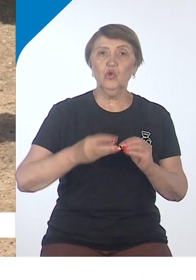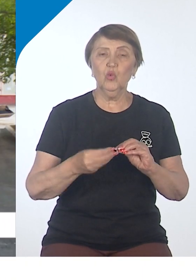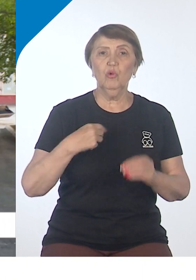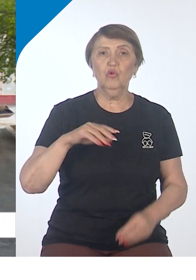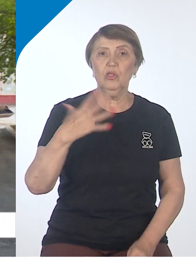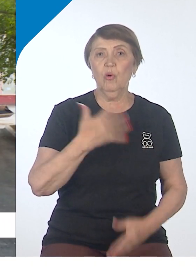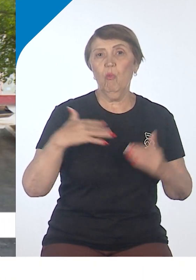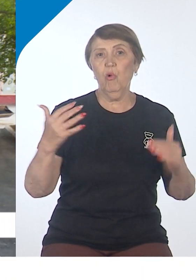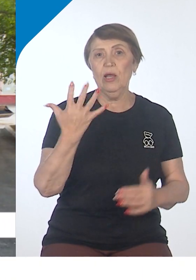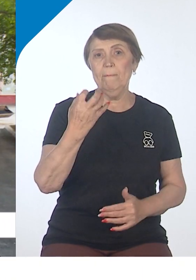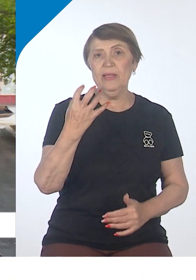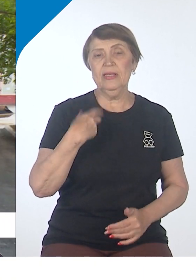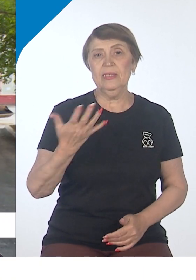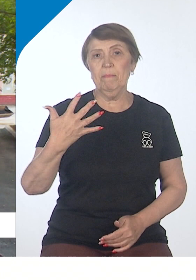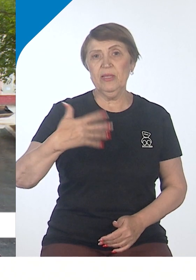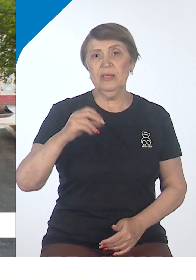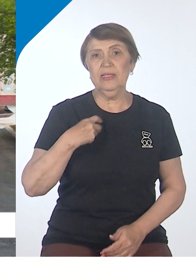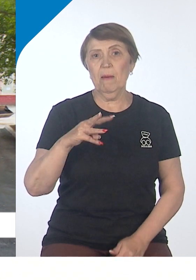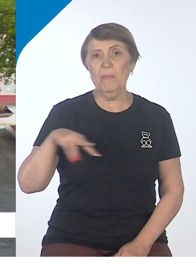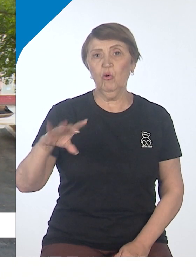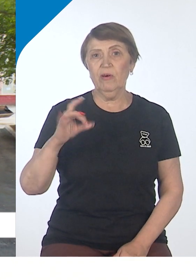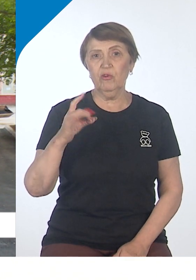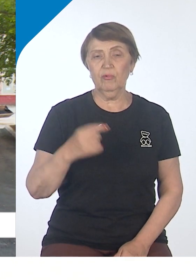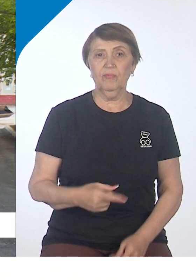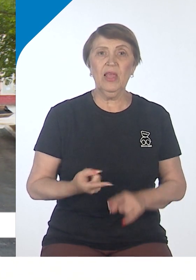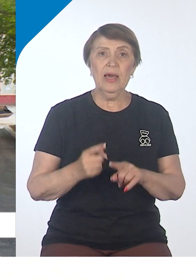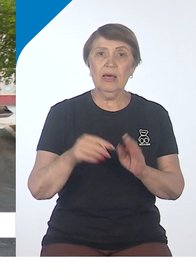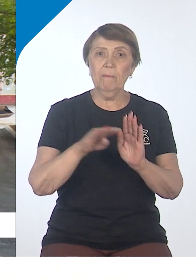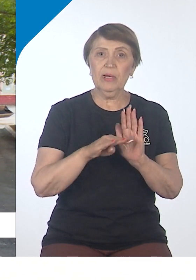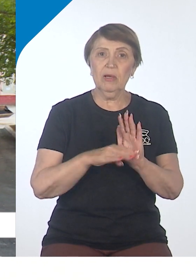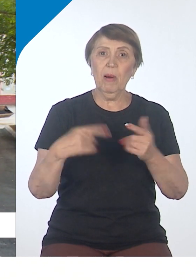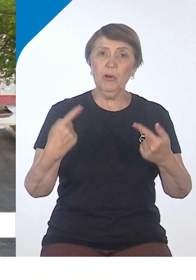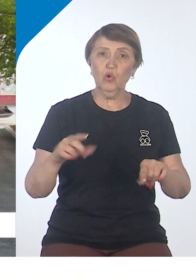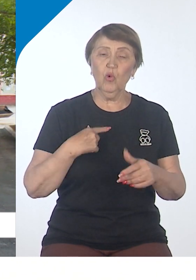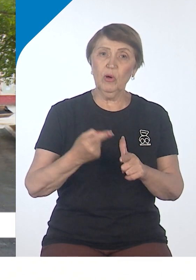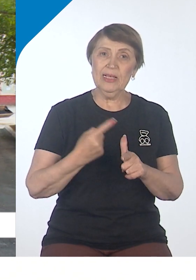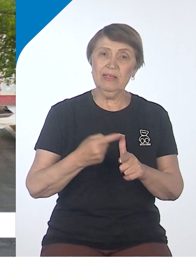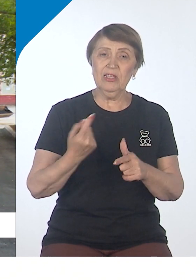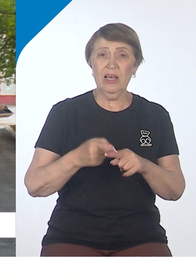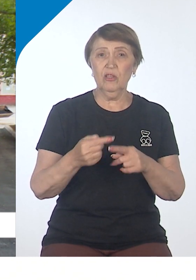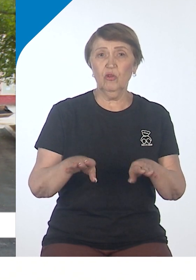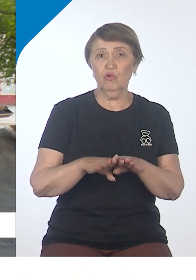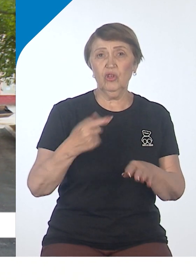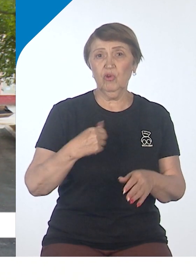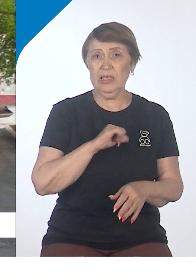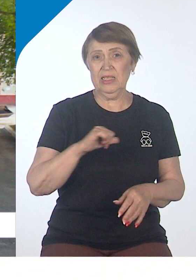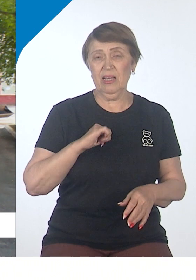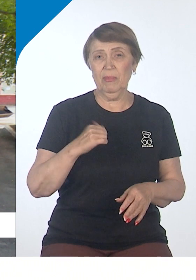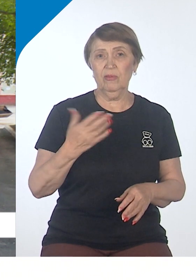Эта программа была продлена, но она сегодня маленько по-другому называется. Но тем не менее, это то же самое, это благоустройство